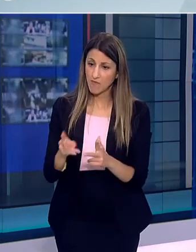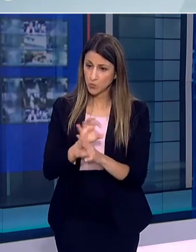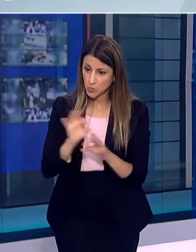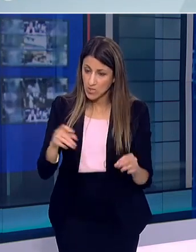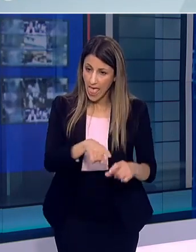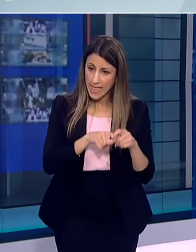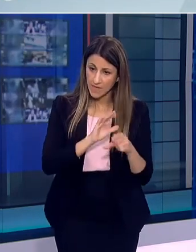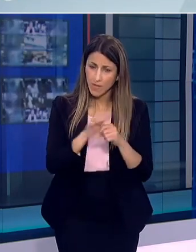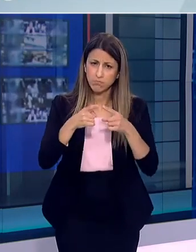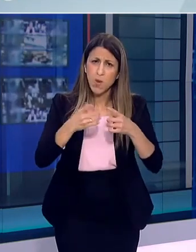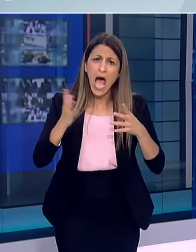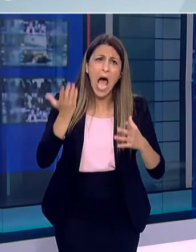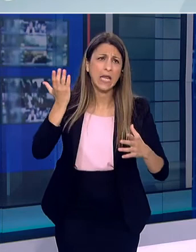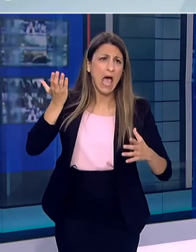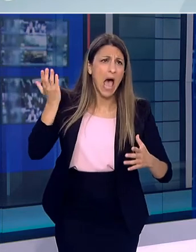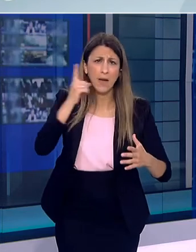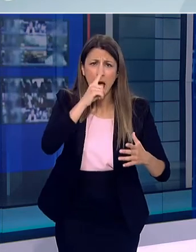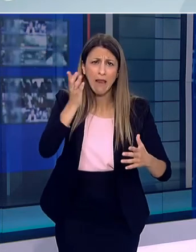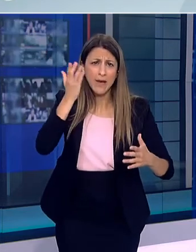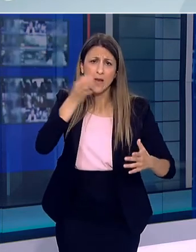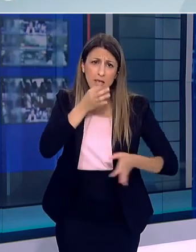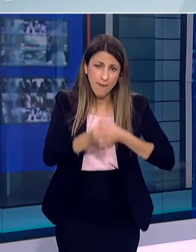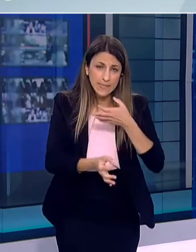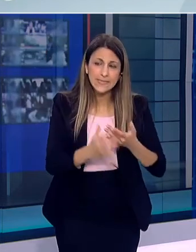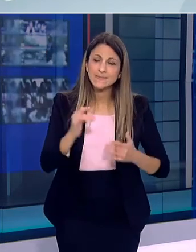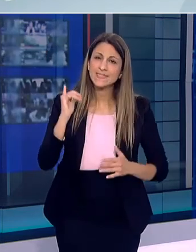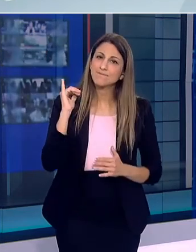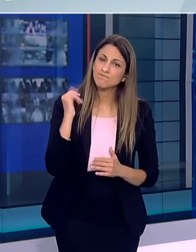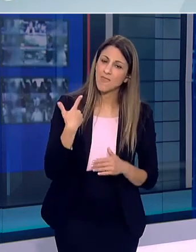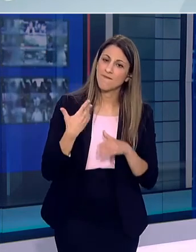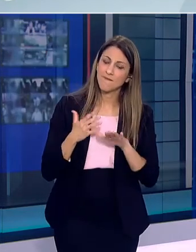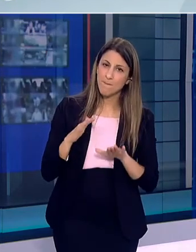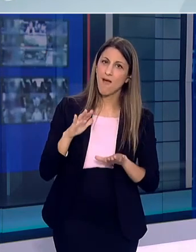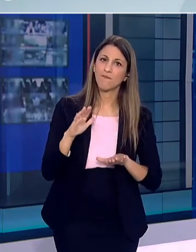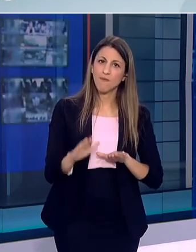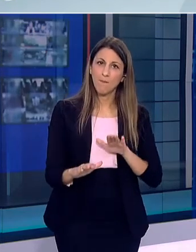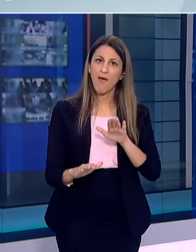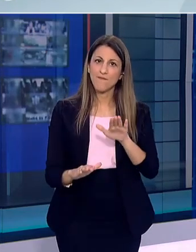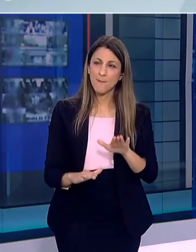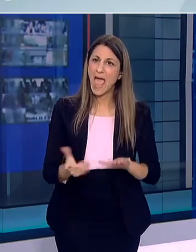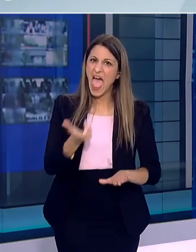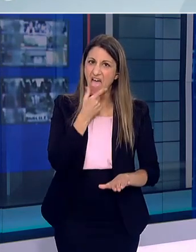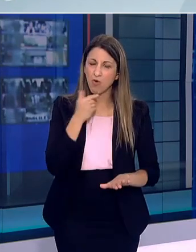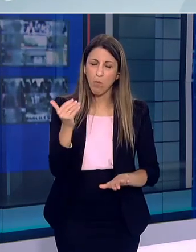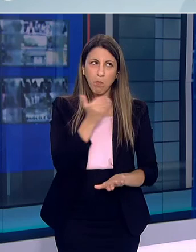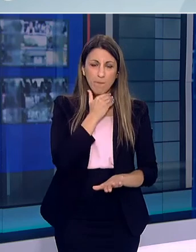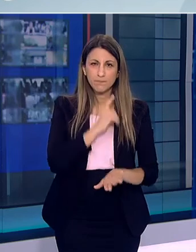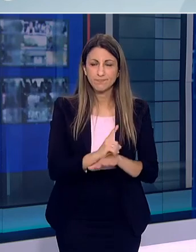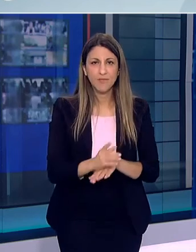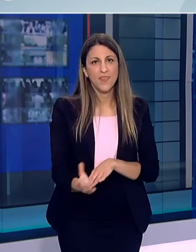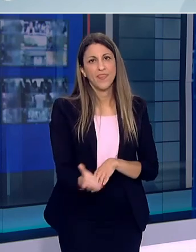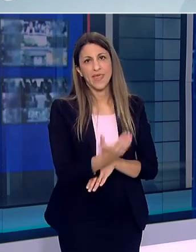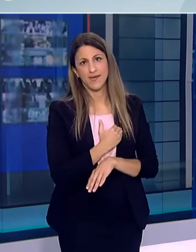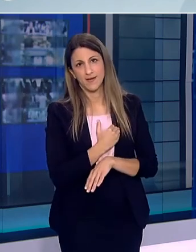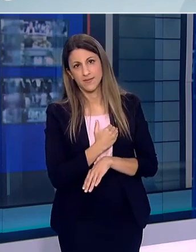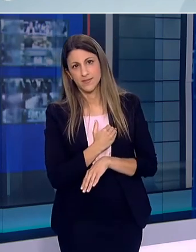πάρα πολλές Αβεβαιότητες Προκειμένου να φτάσουμε στο τελικό προϊόν Δεν είναι μια εύκολη διαδικασία Δεν